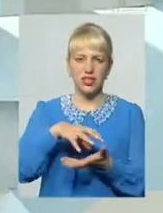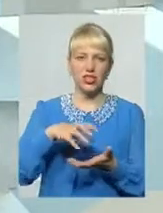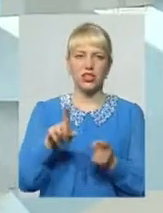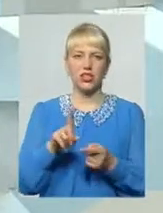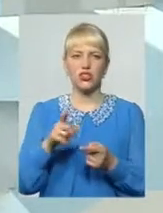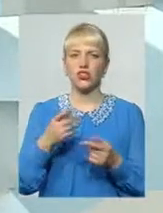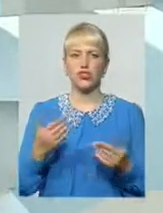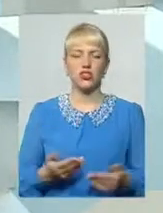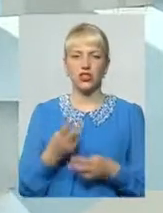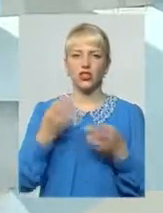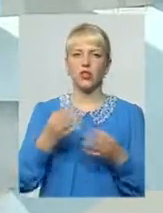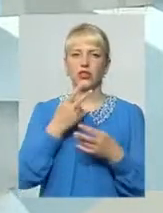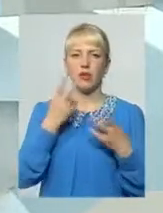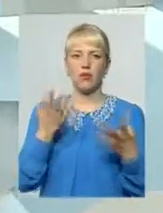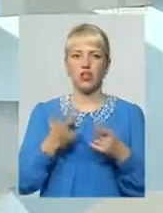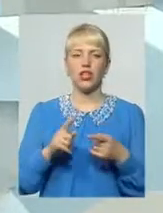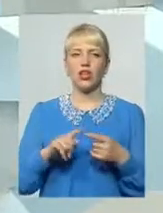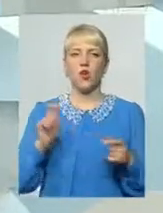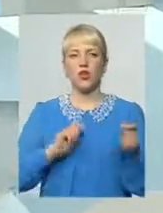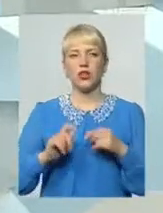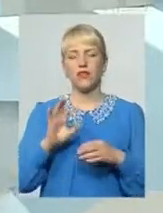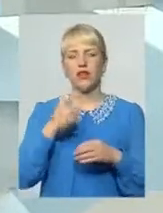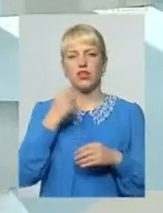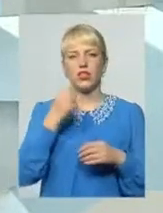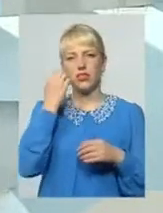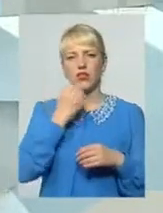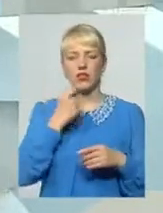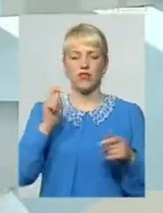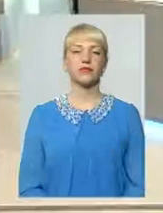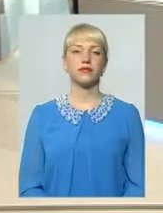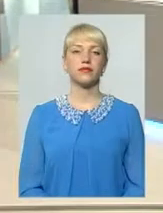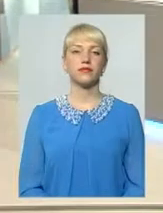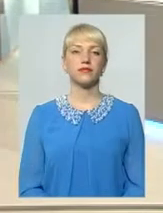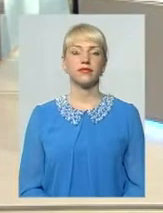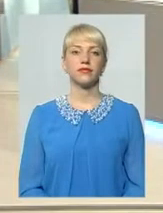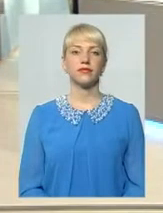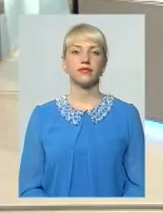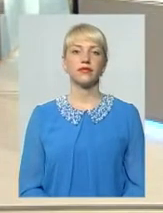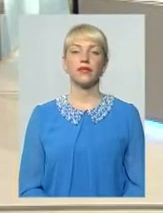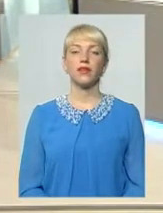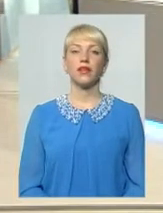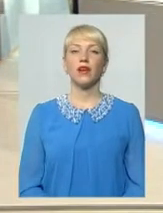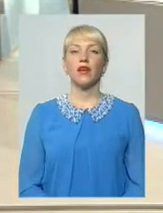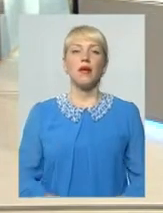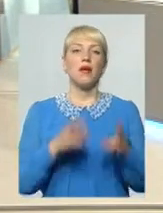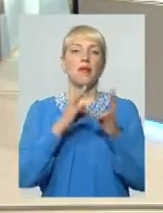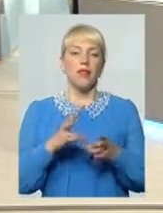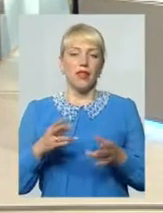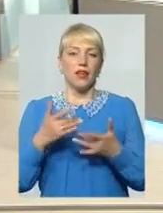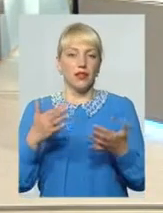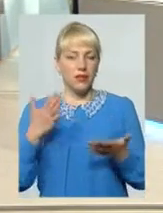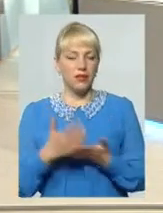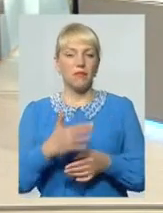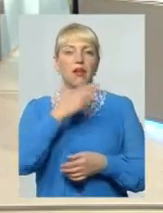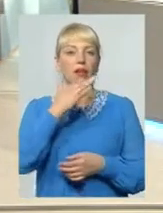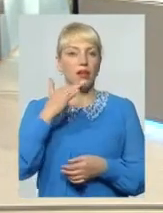Вона в житті таки не бачила, чи той одяг І вона каже, боже, я вже вдягнена з ніг до голови Власне, біди різної є, звичайно,